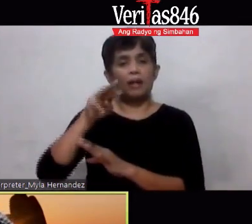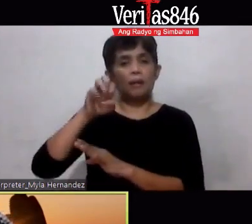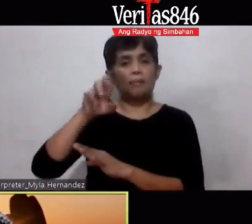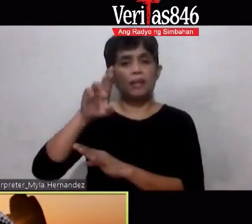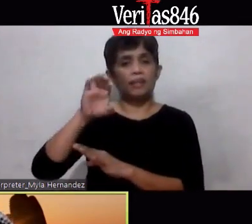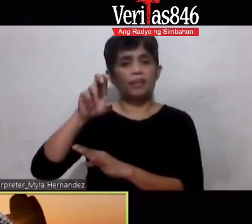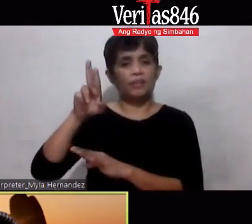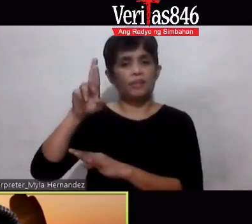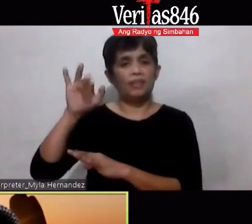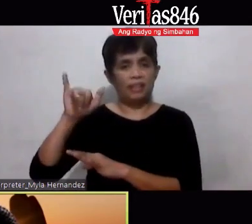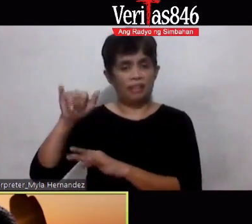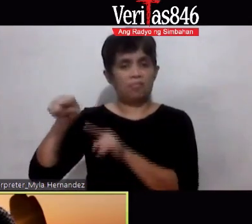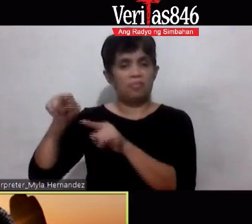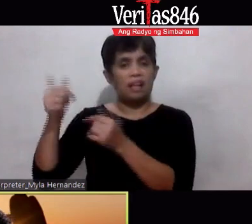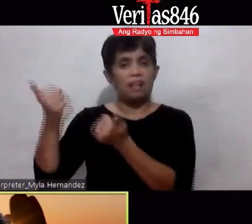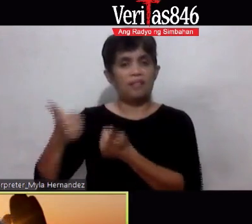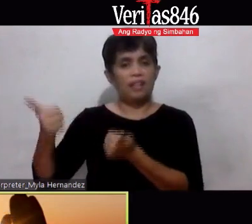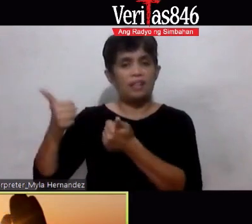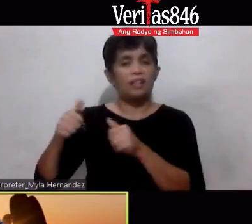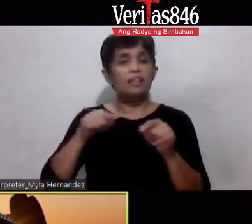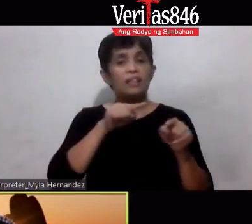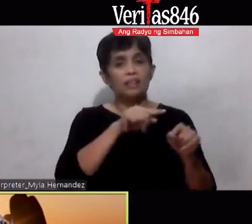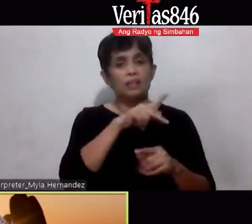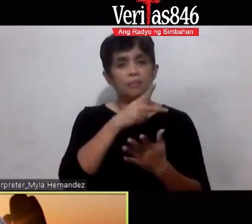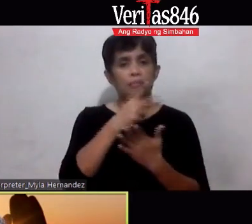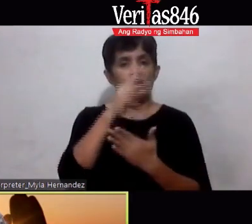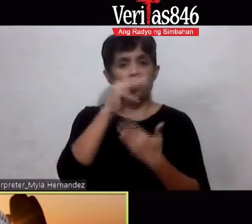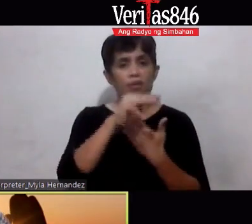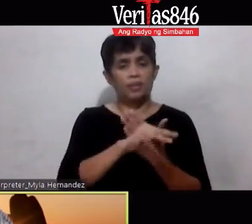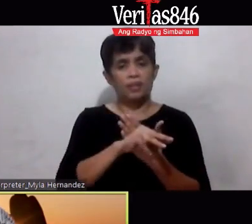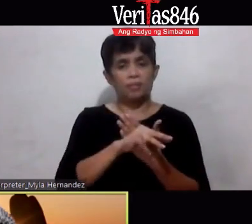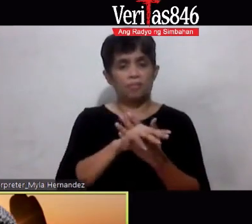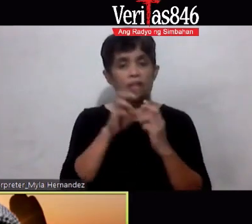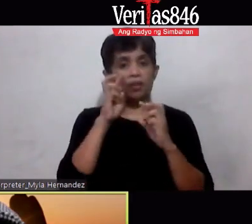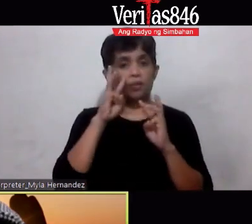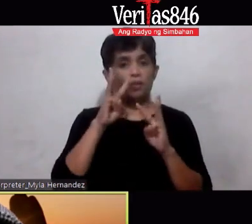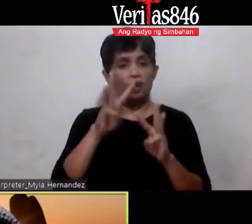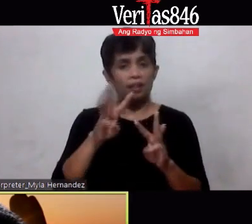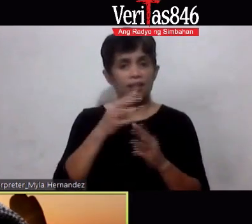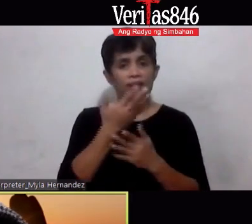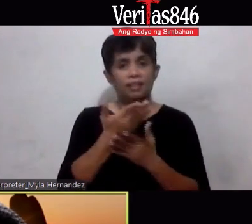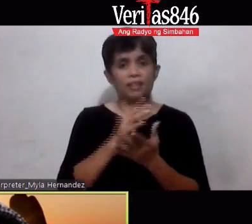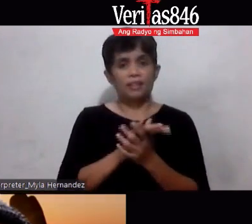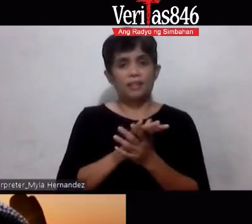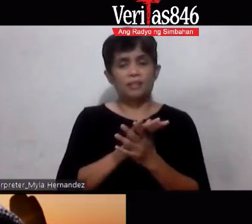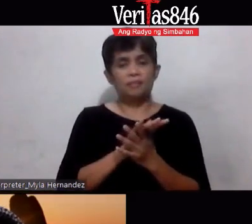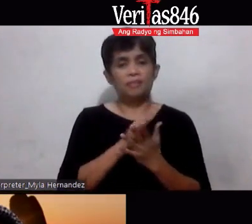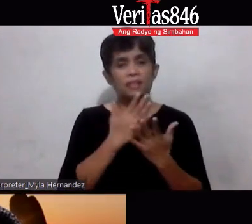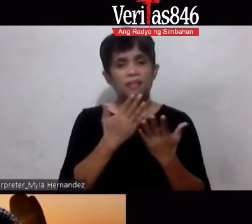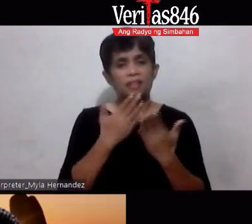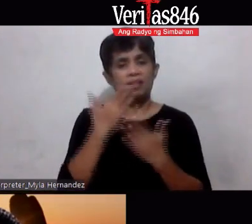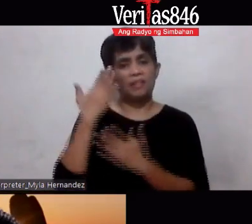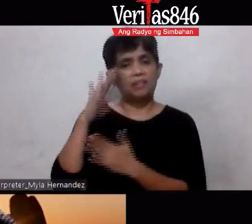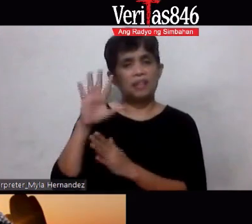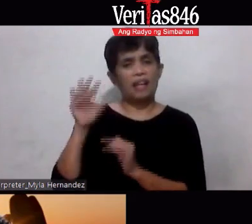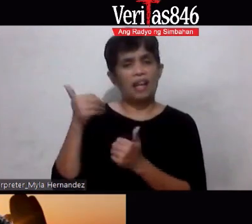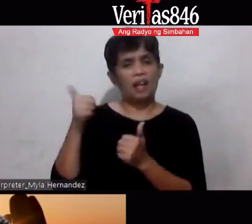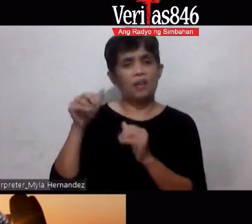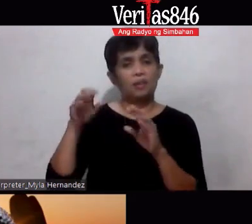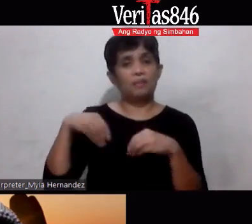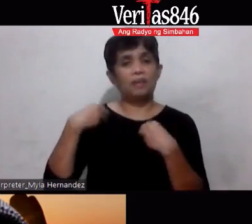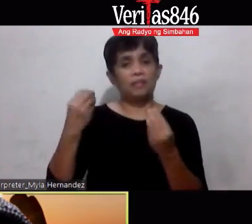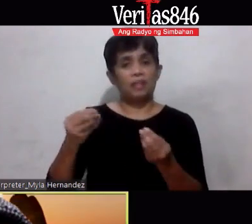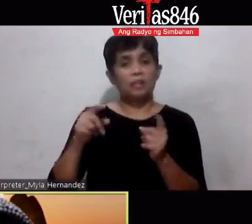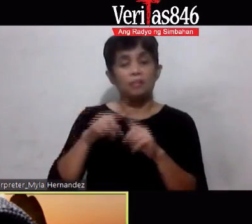available po sa mercury dito po sa programa natin na pinanulood nyo at nang moorder kayo dito baka hindi po namin na lang paano i-bibigay sa inyo